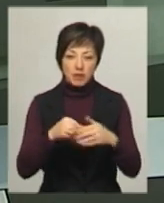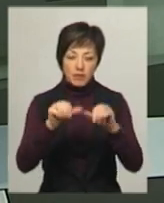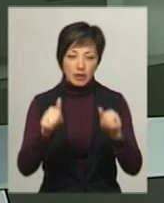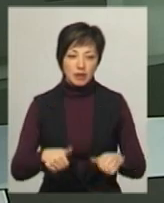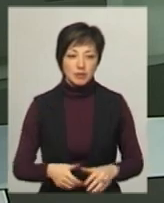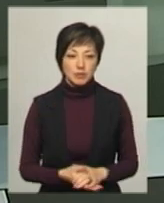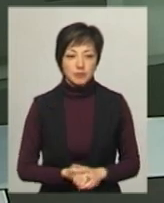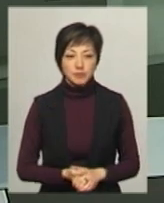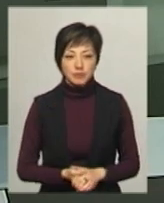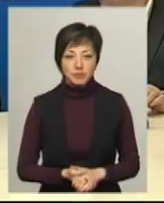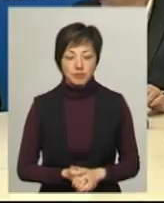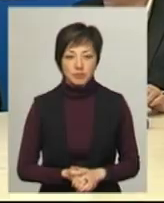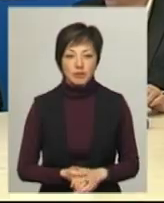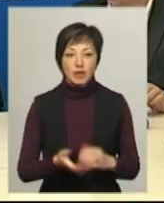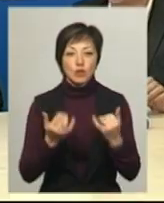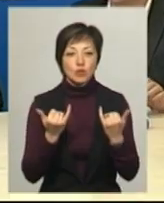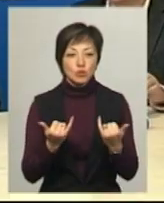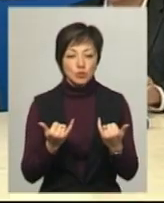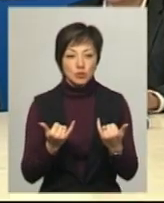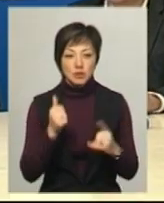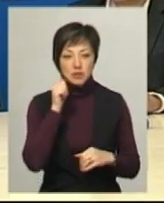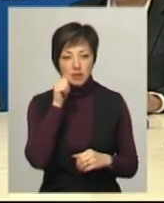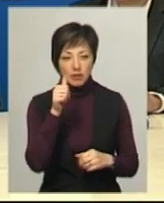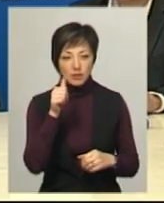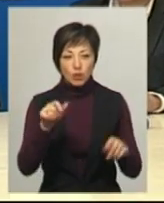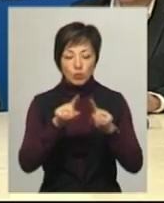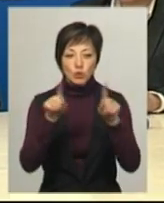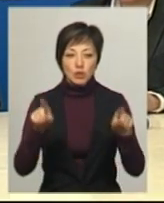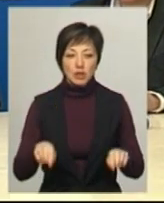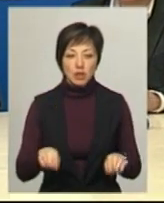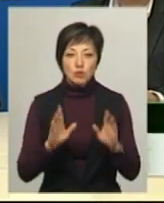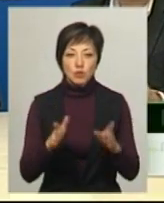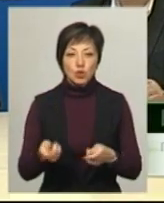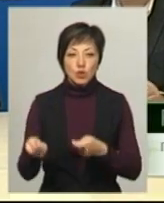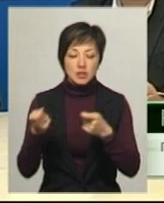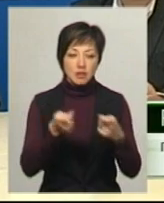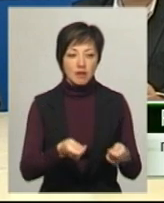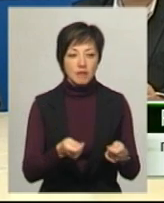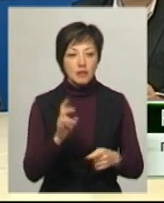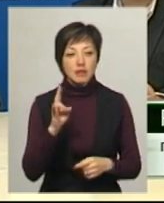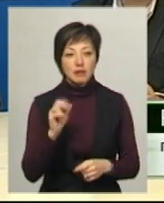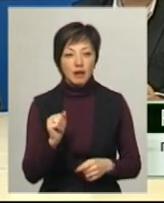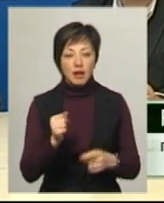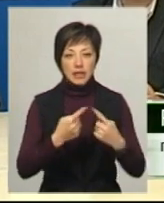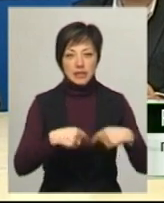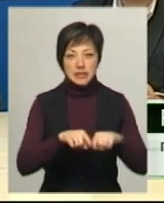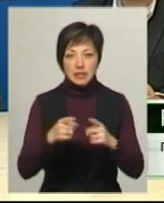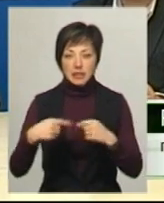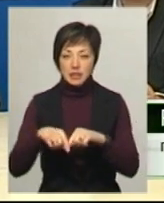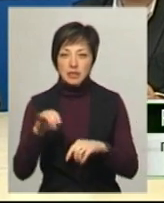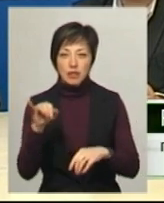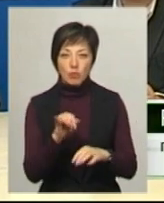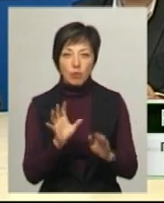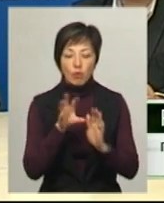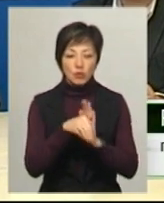вигляд. Сьогодні-завтра бюлетені будуть доставлені на дільниці і